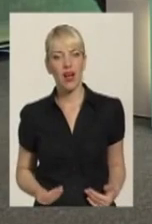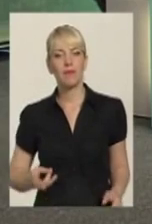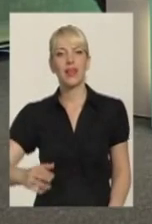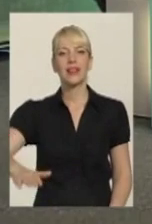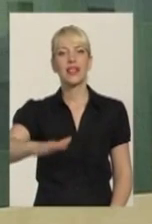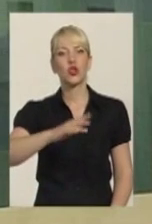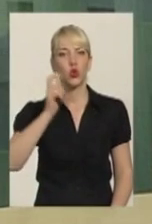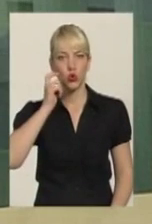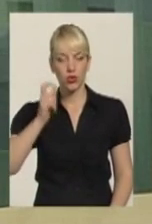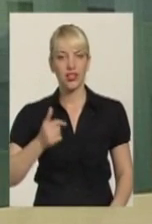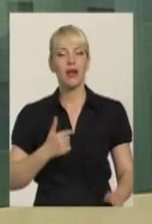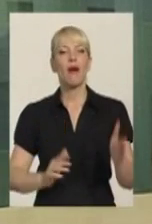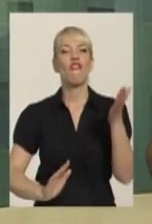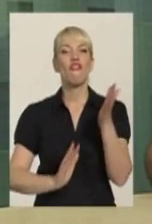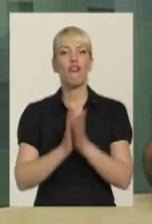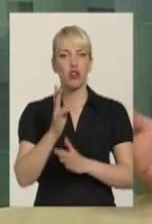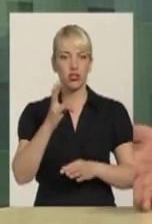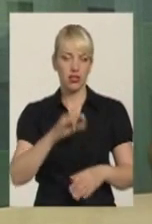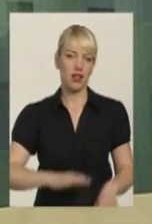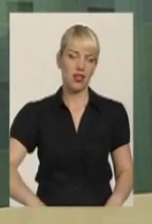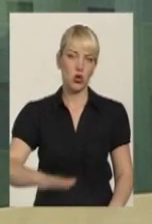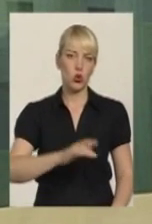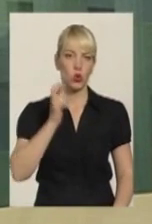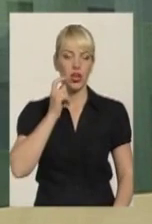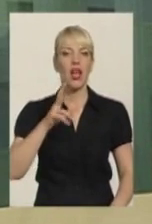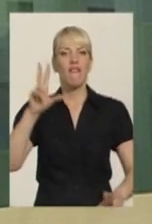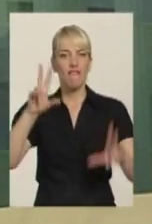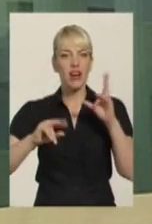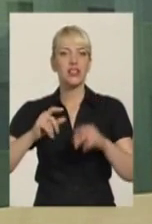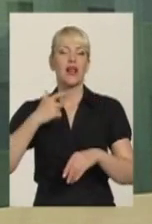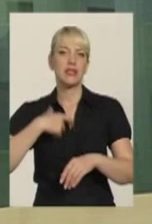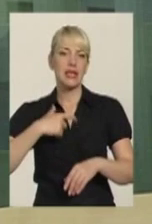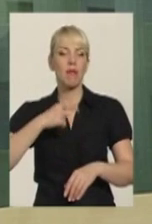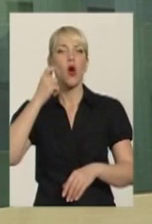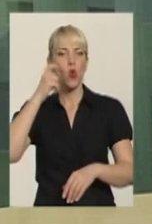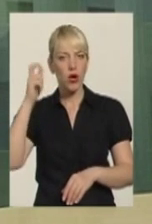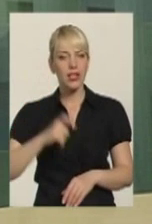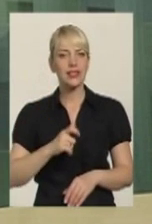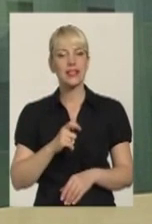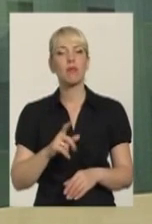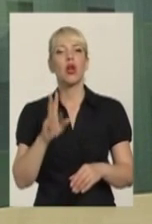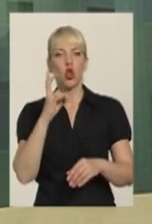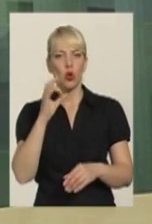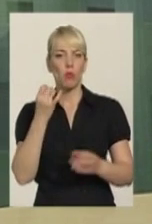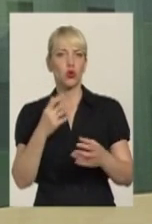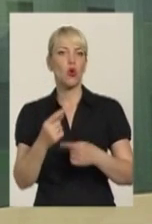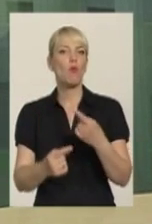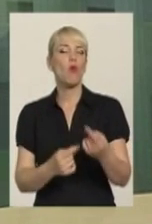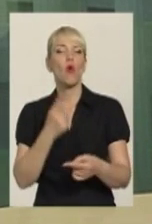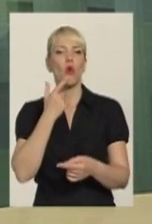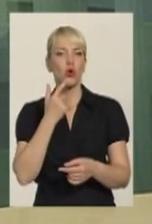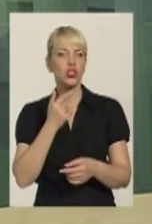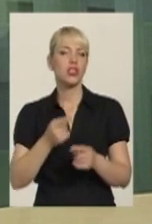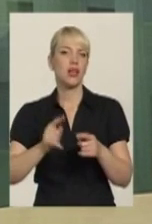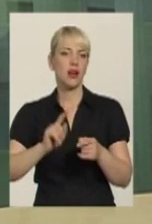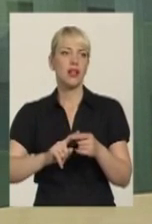себе українцями, просто віропоходження, і я думаю, що це дає можливість нам всім об'єднуватися і робити добрі